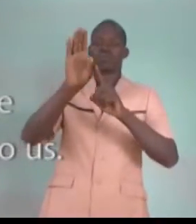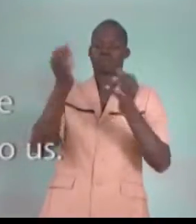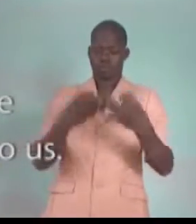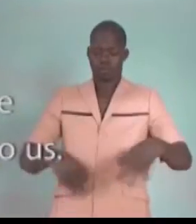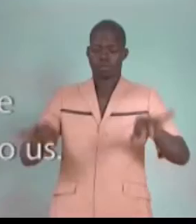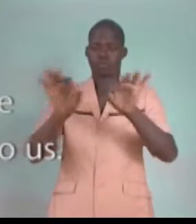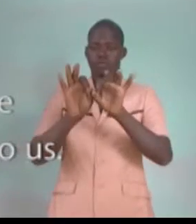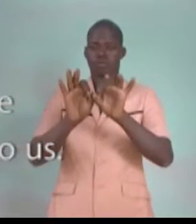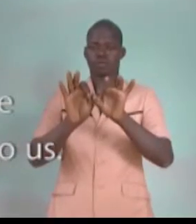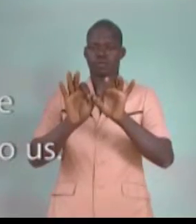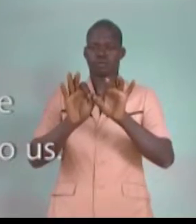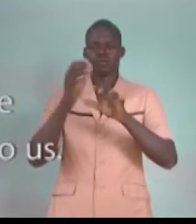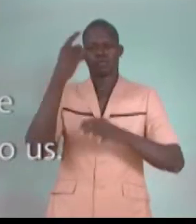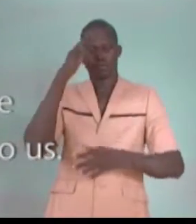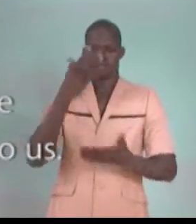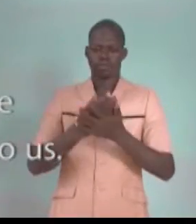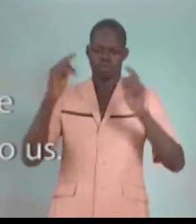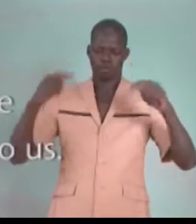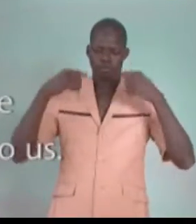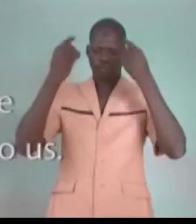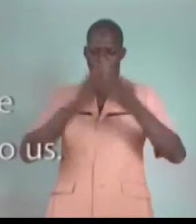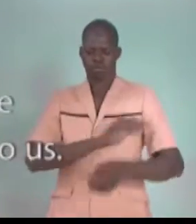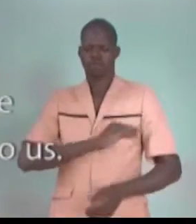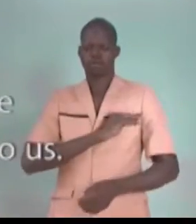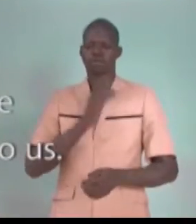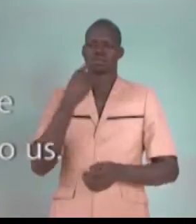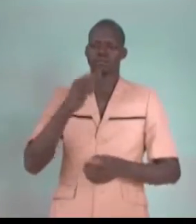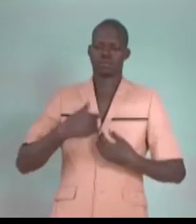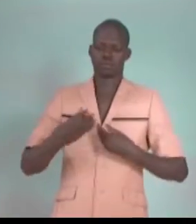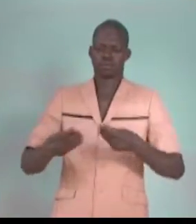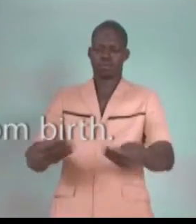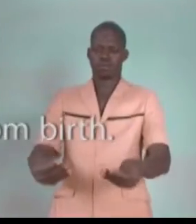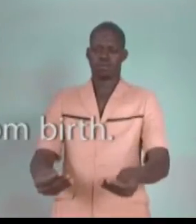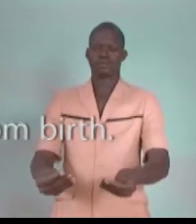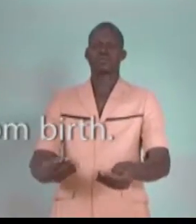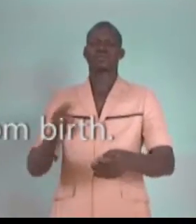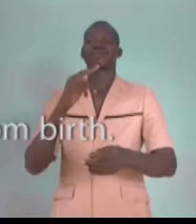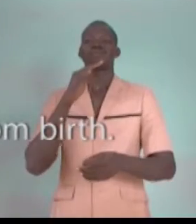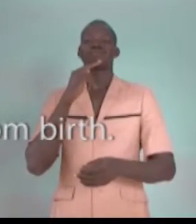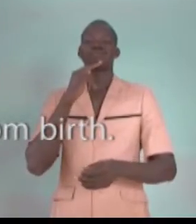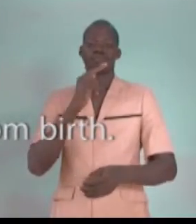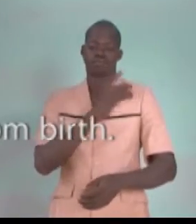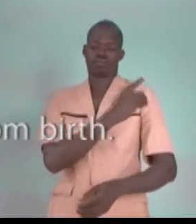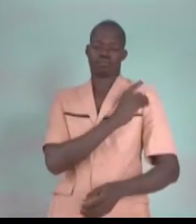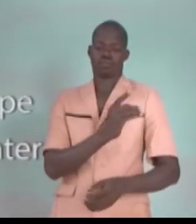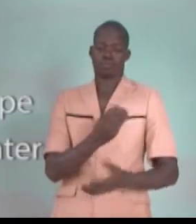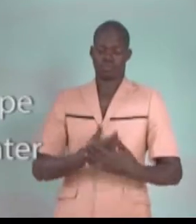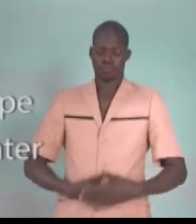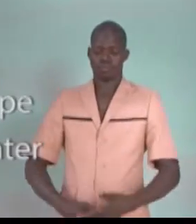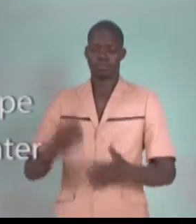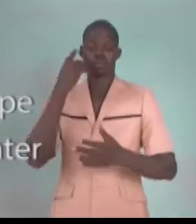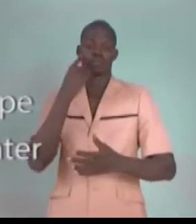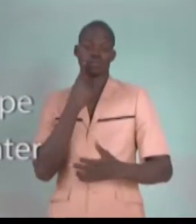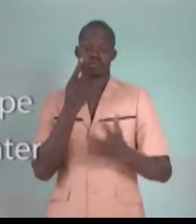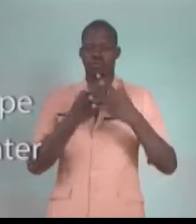qua non pour bien réussir la mission qui nous est assignée. Hilda Dipama est née sourde-muette. Au